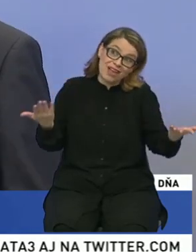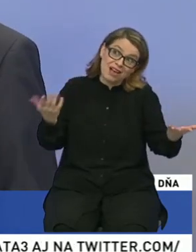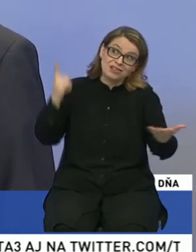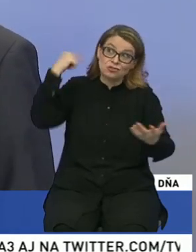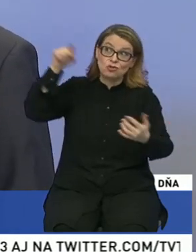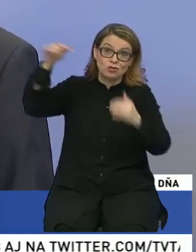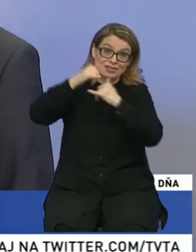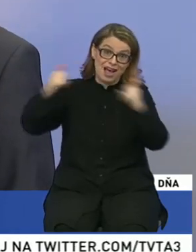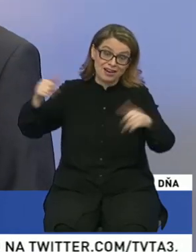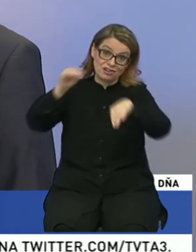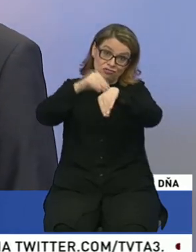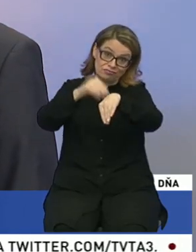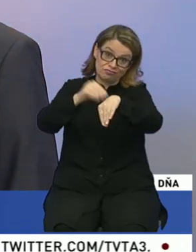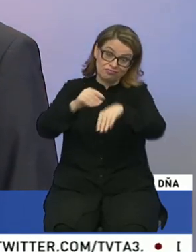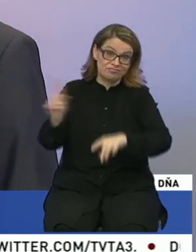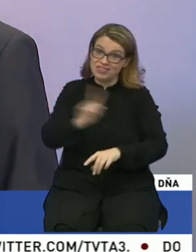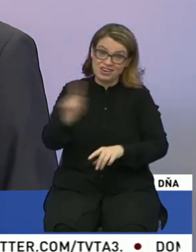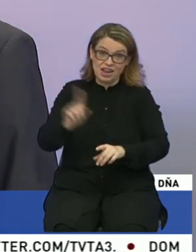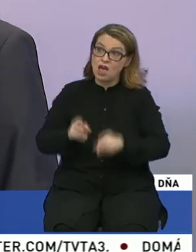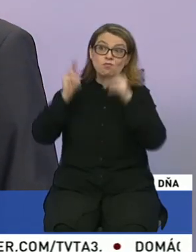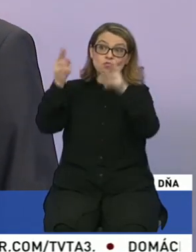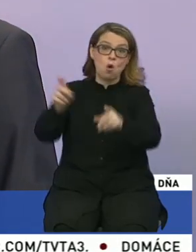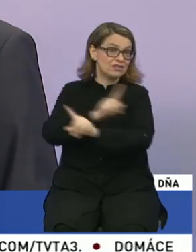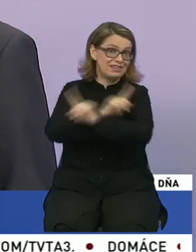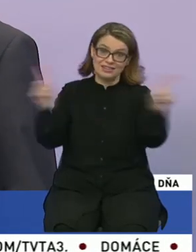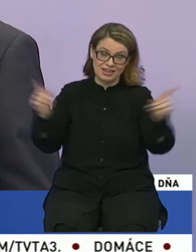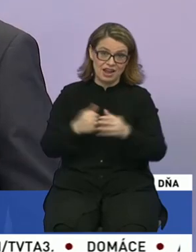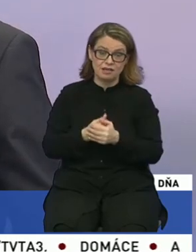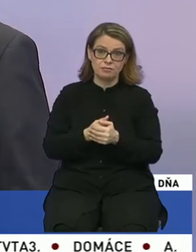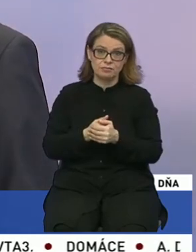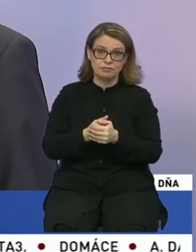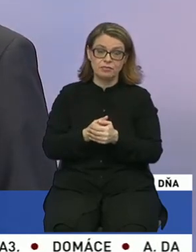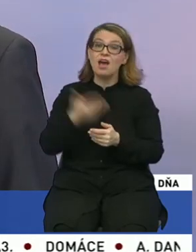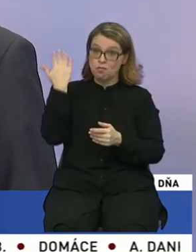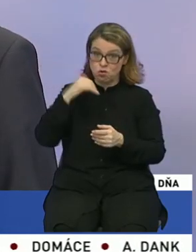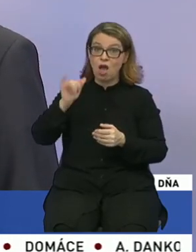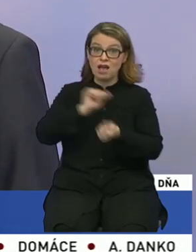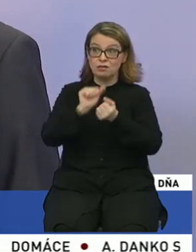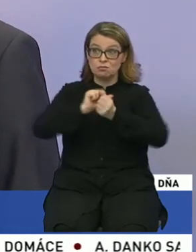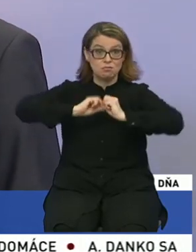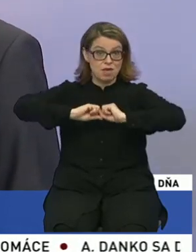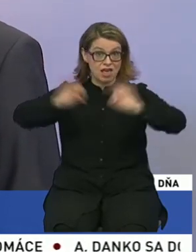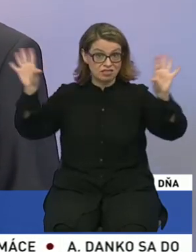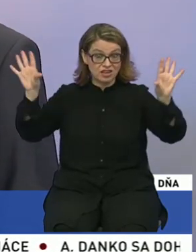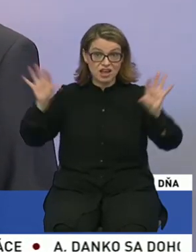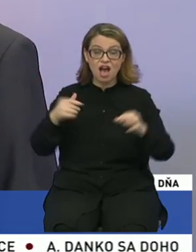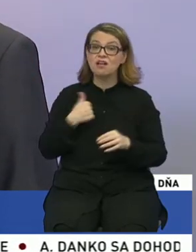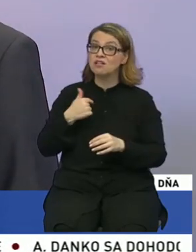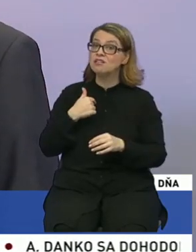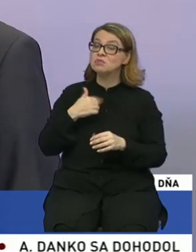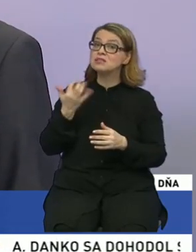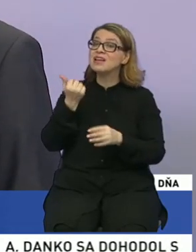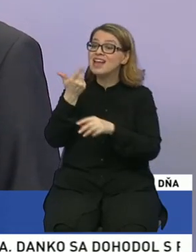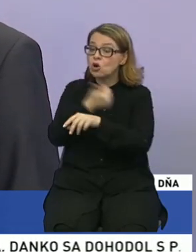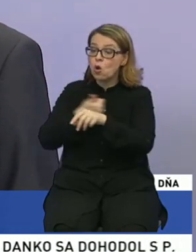prišiel nejaký signál, že nie, že s mostom nie. A viete, bolo to aj medializované. sme naozaj takmer pár